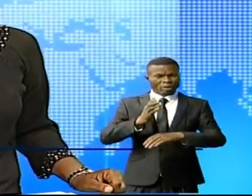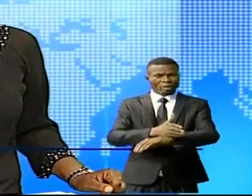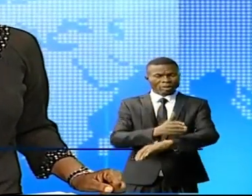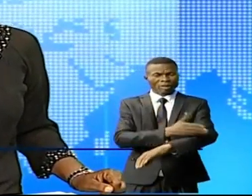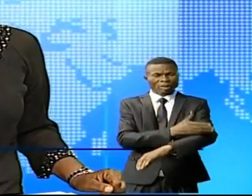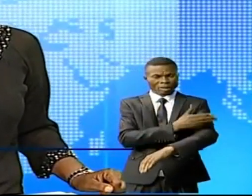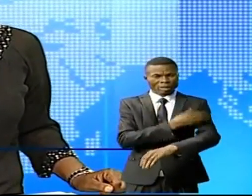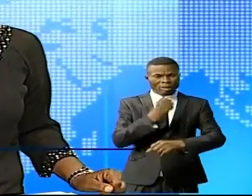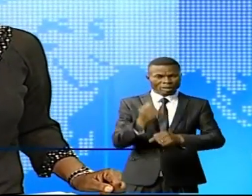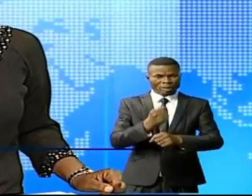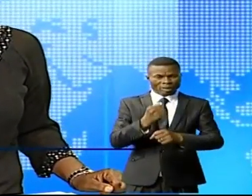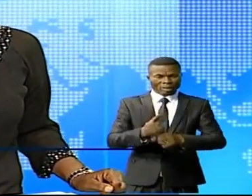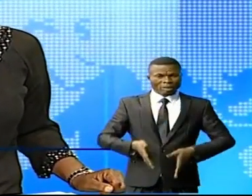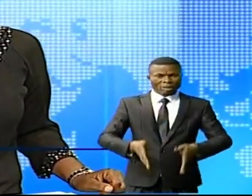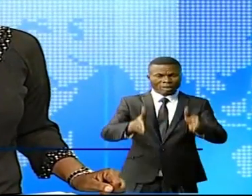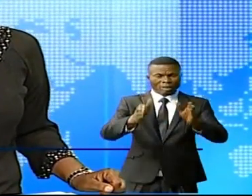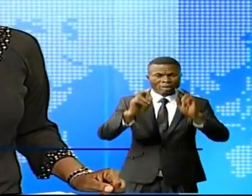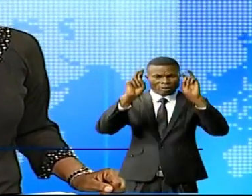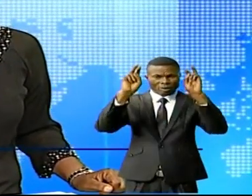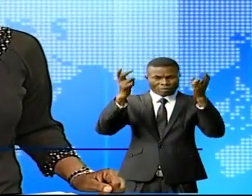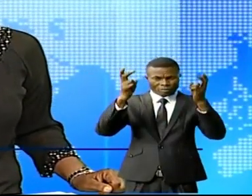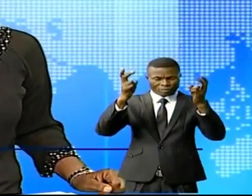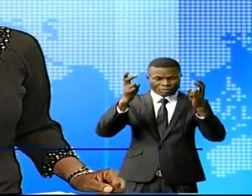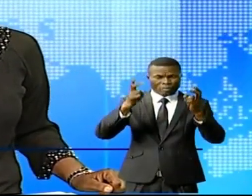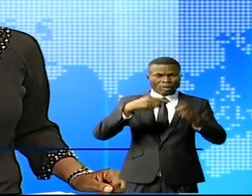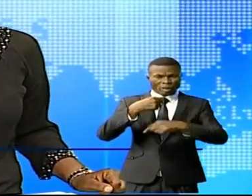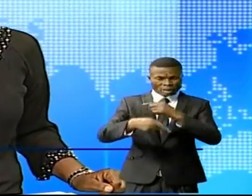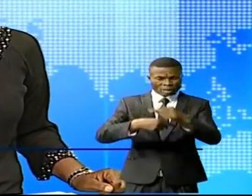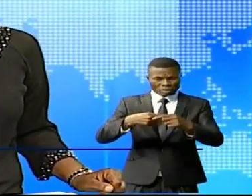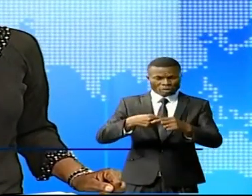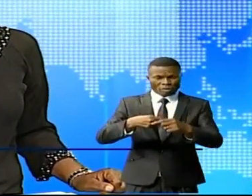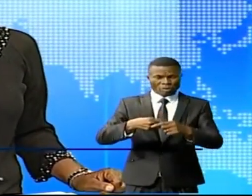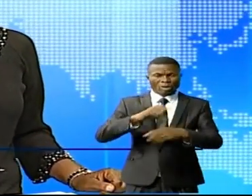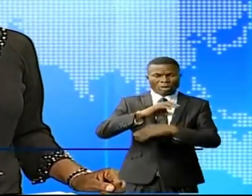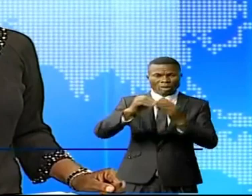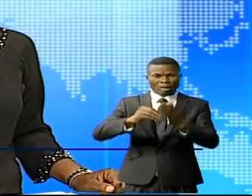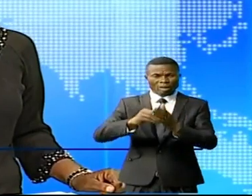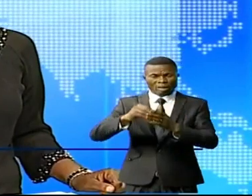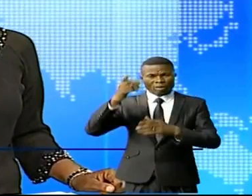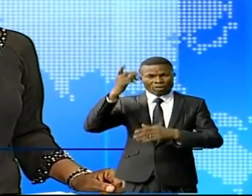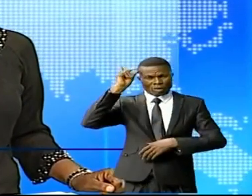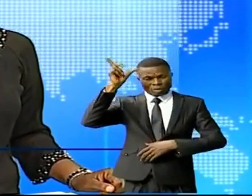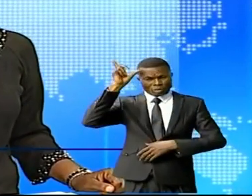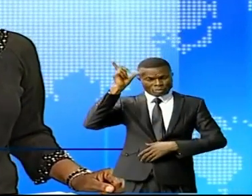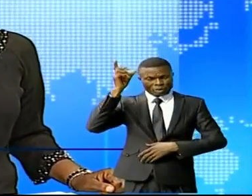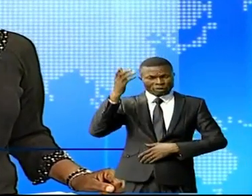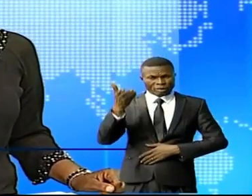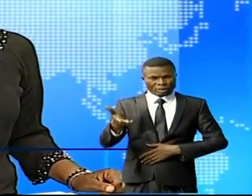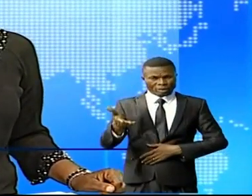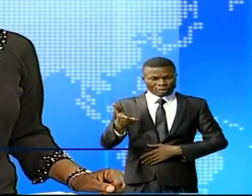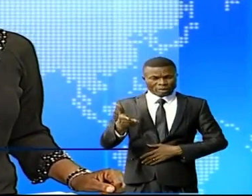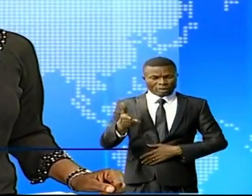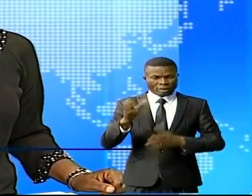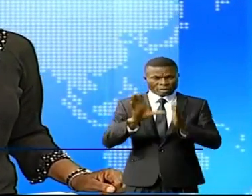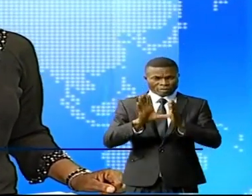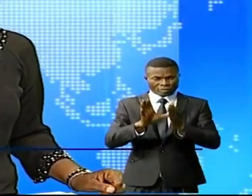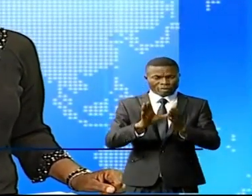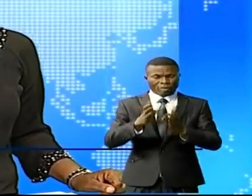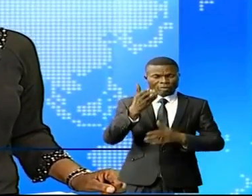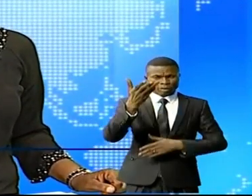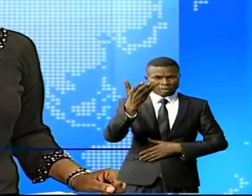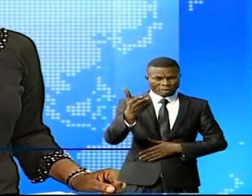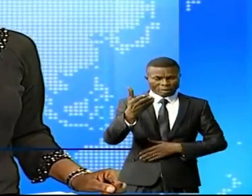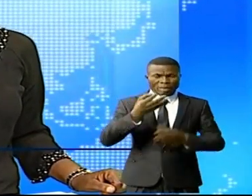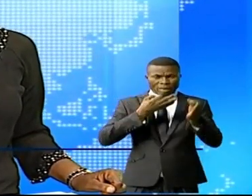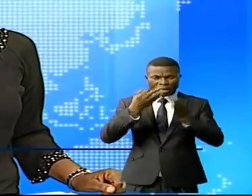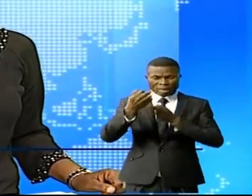de travaux de la voie urbaine qu'il a initiée au centre et dans la périphérie de la ville de Lubumbashi. Jacques Kéboulakatoué l